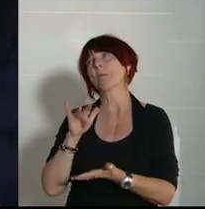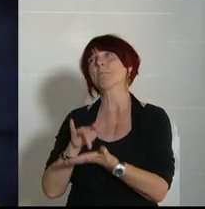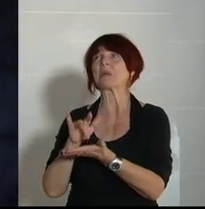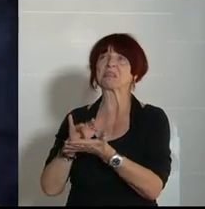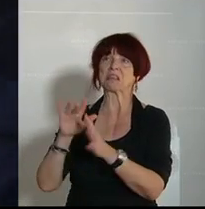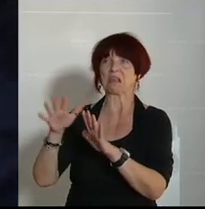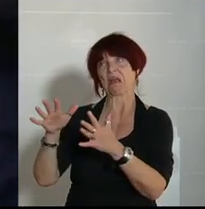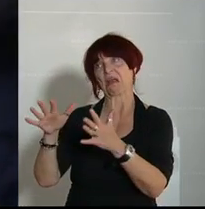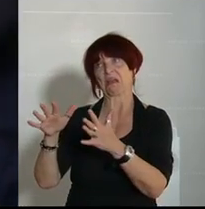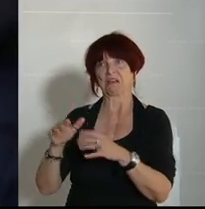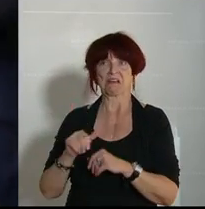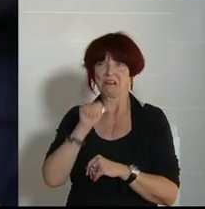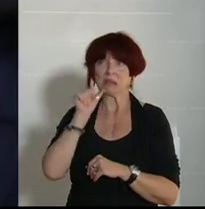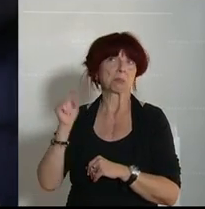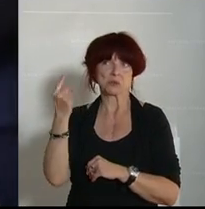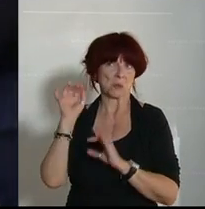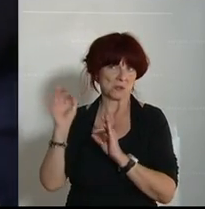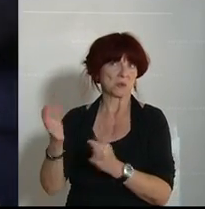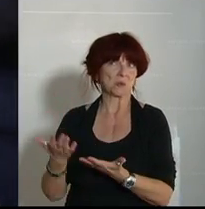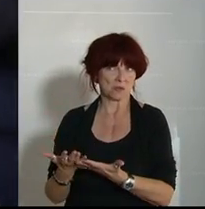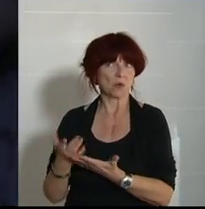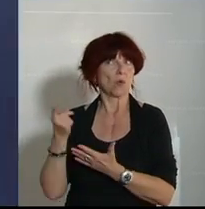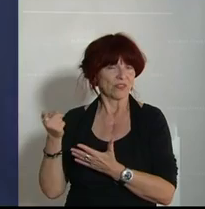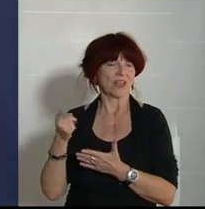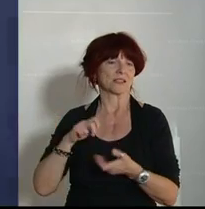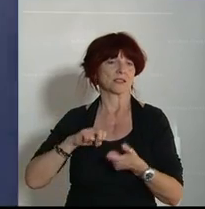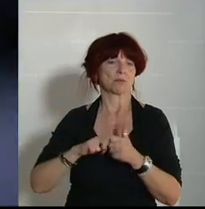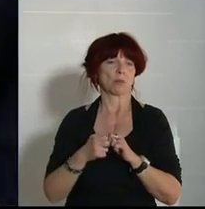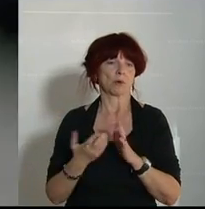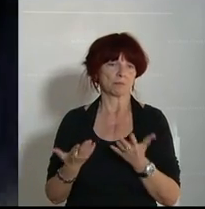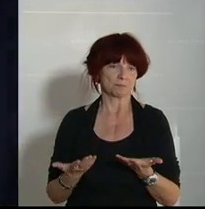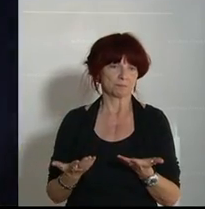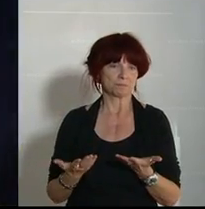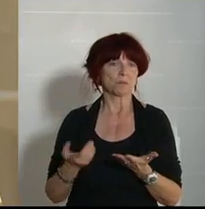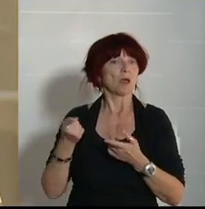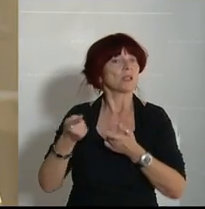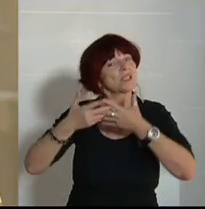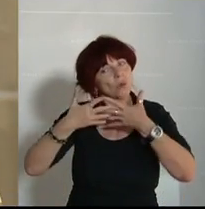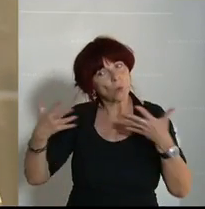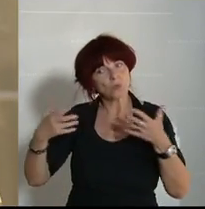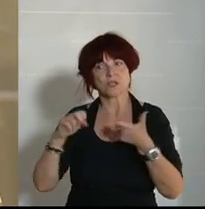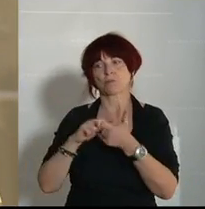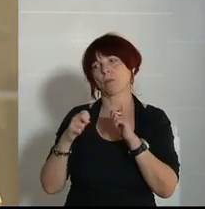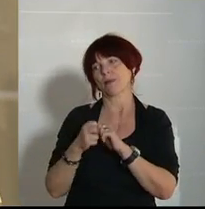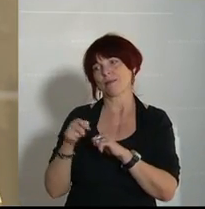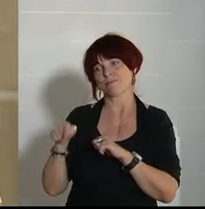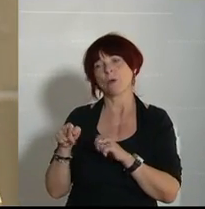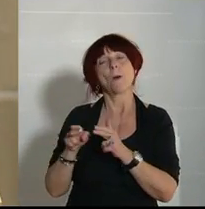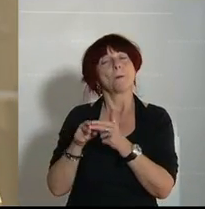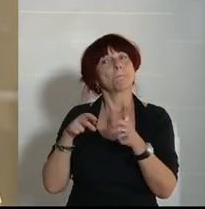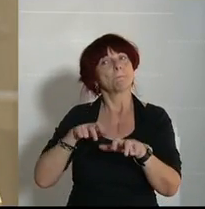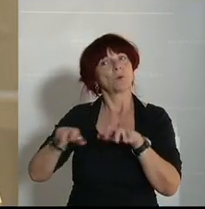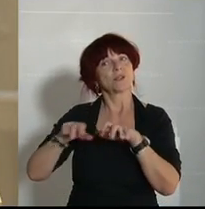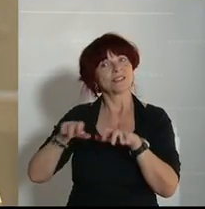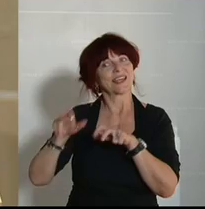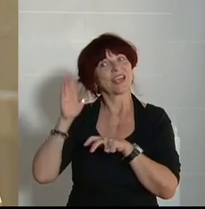nur irgendwie so lala und das ist ein Problem und jetzt komme ich zum nächsten, das ist ein mega Problem, dass diese Bundesregierung noch treffen wird, ich weiß,